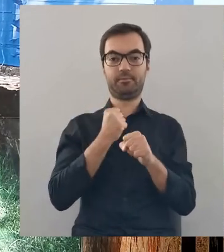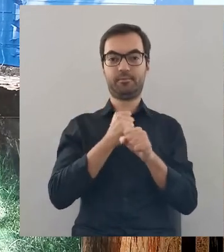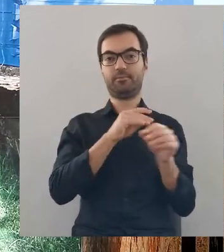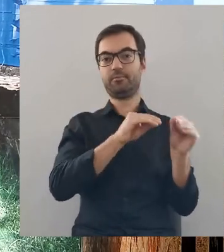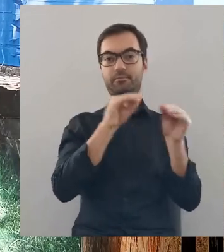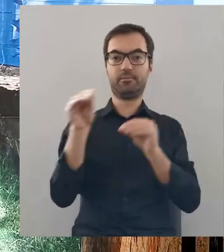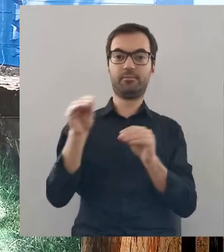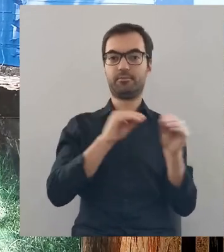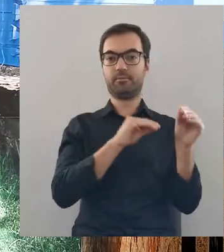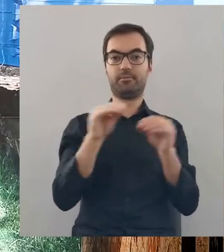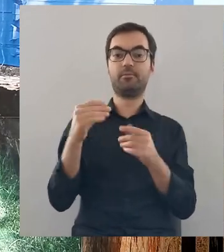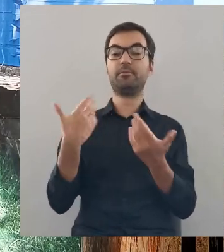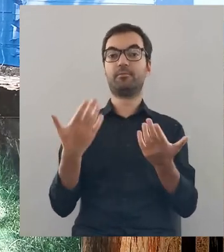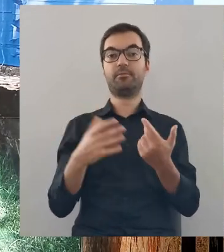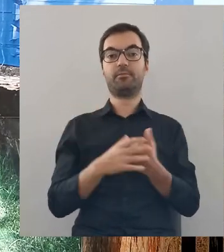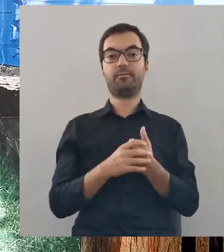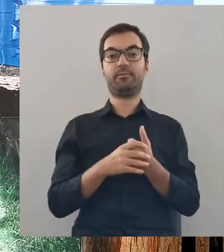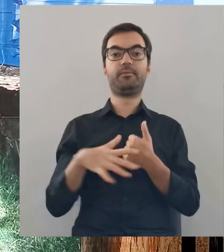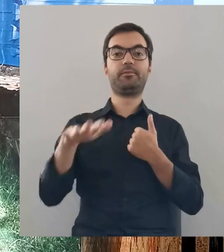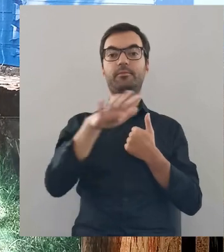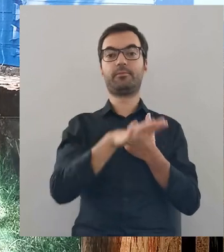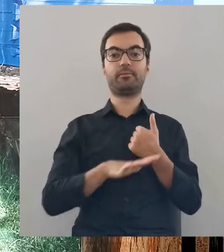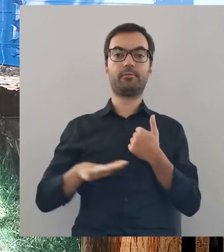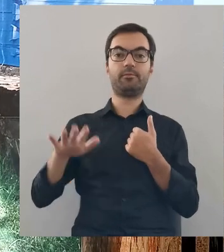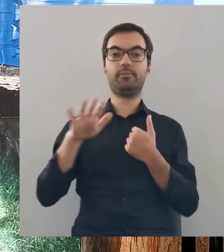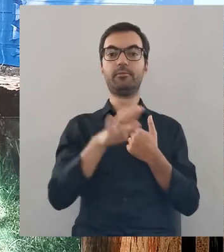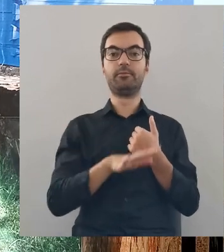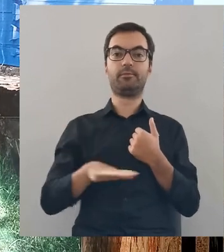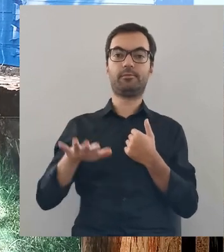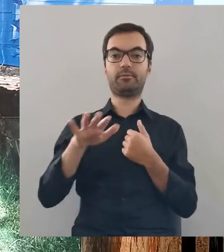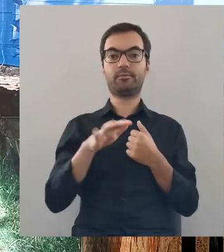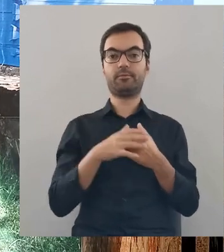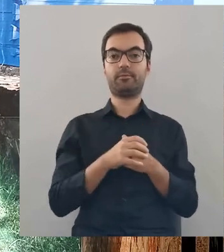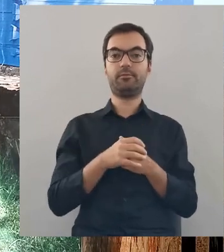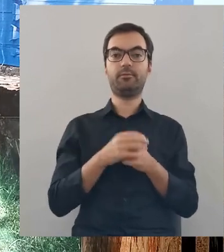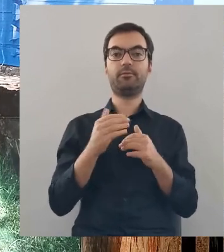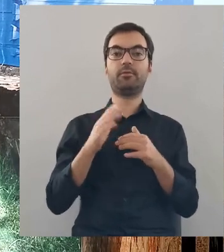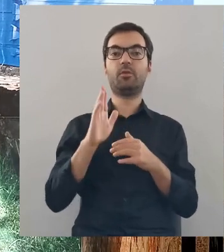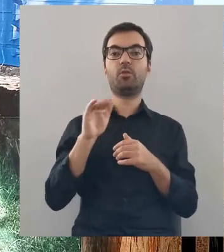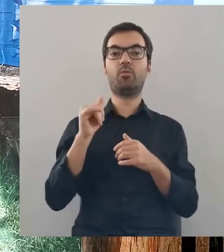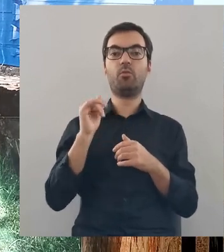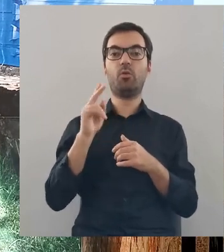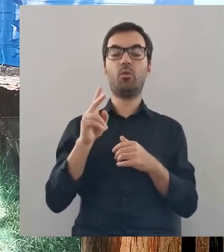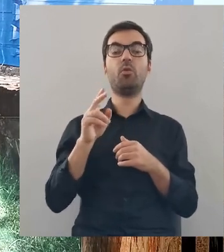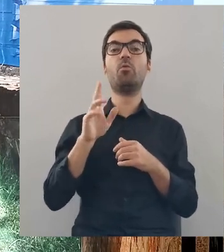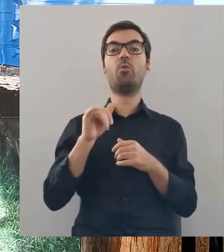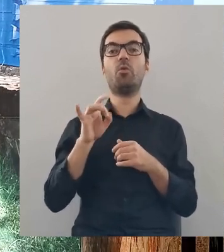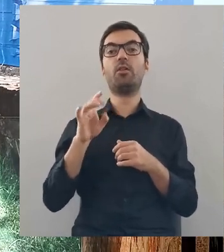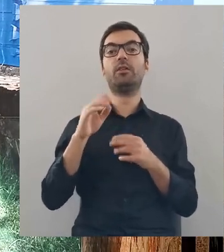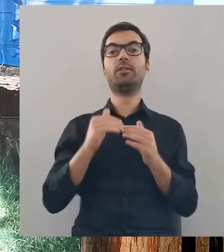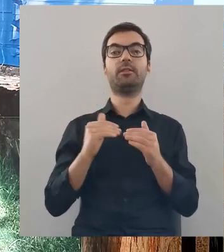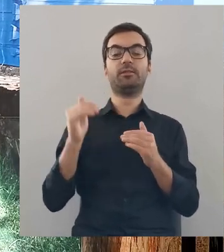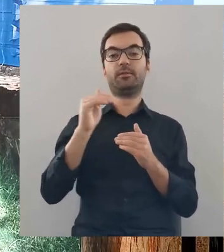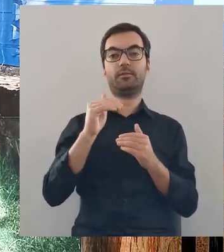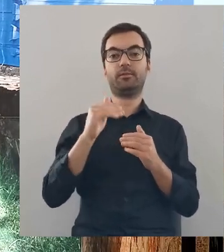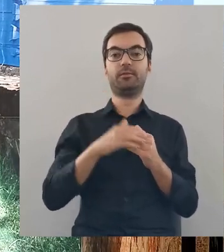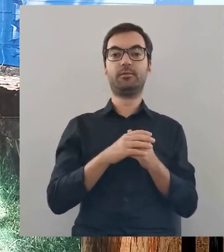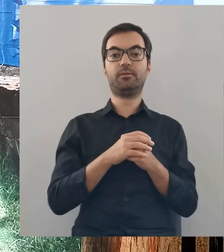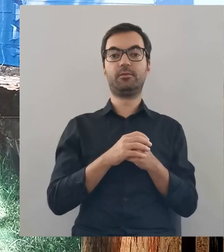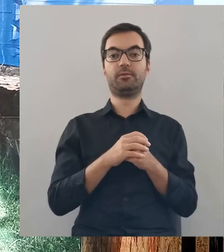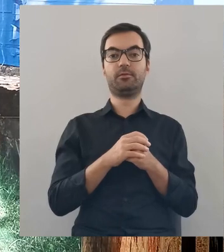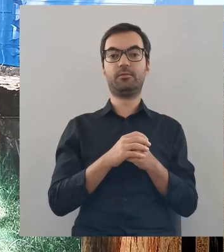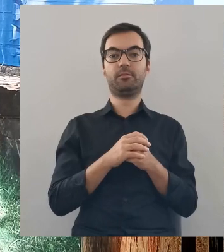tę pracę, bo między innymi na tereny nad Bugiem, to znaczy na północ od Bugu,